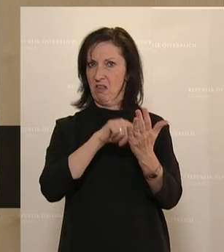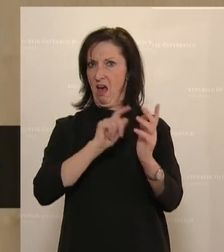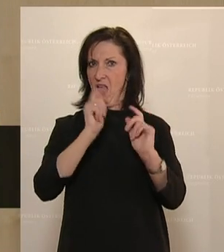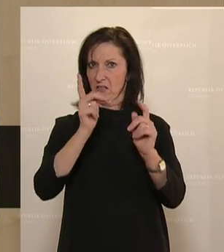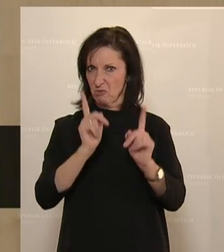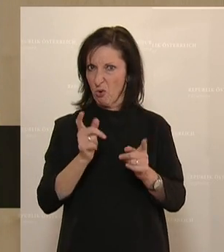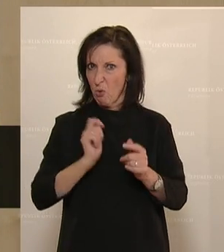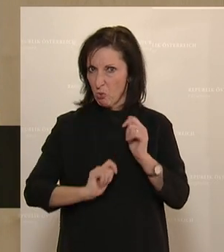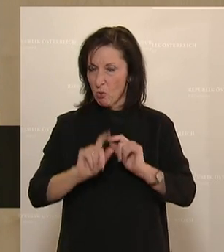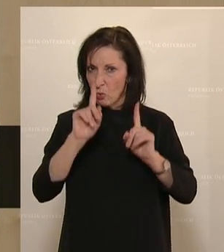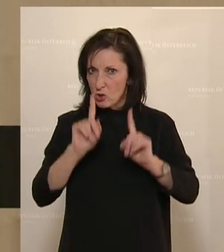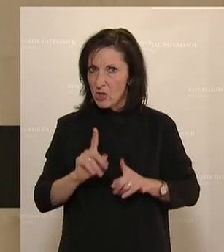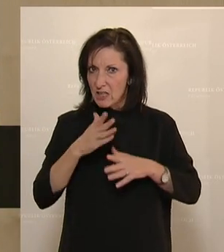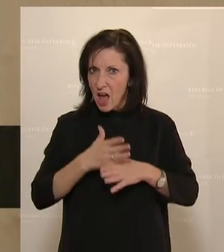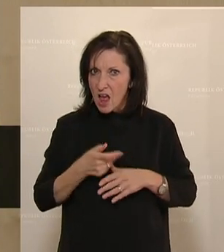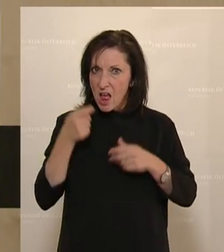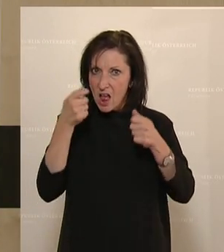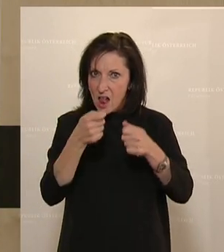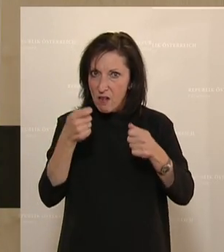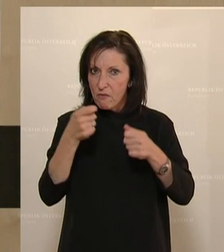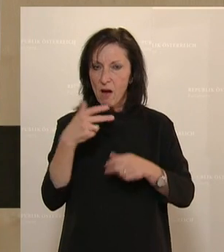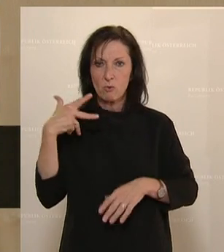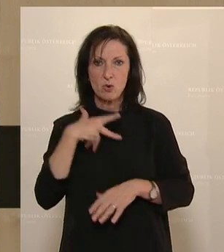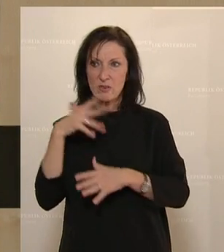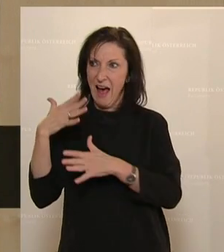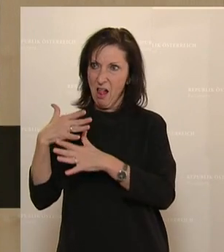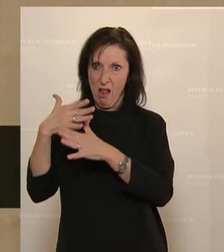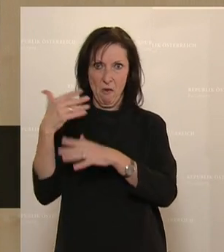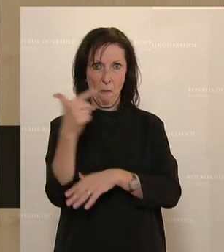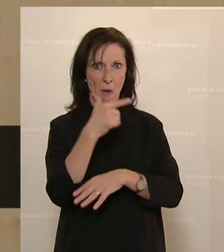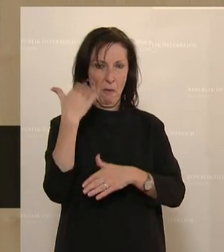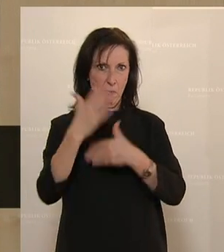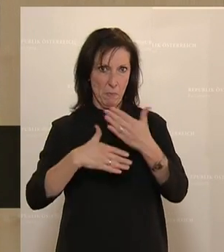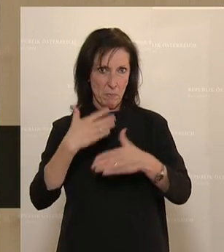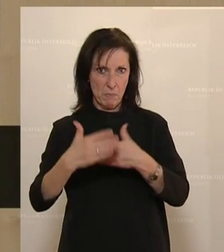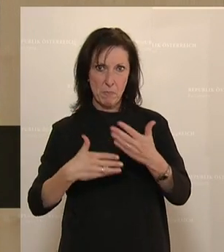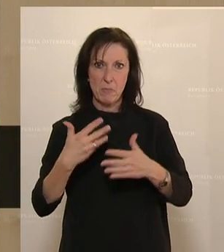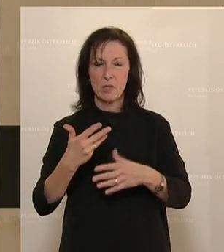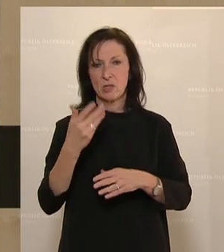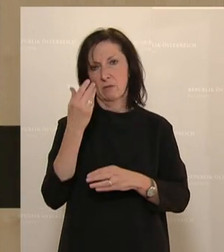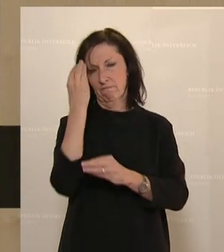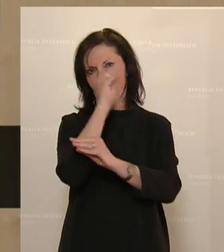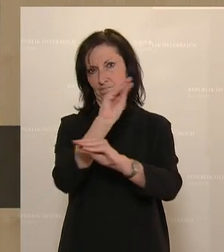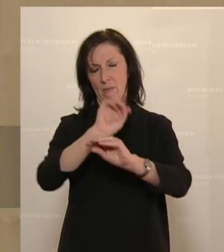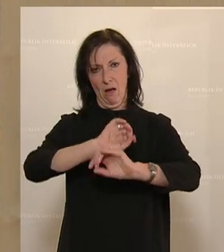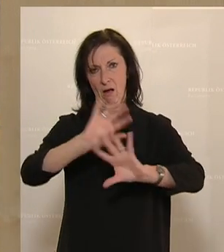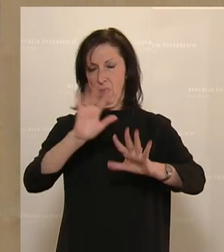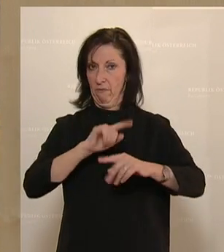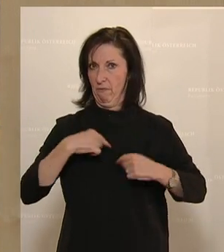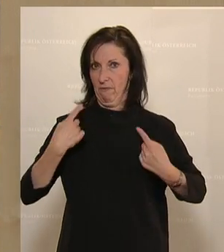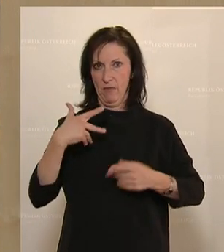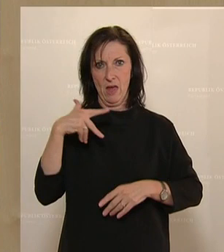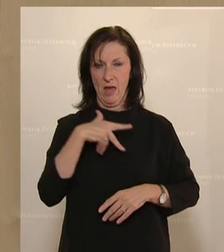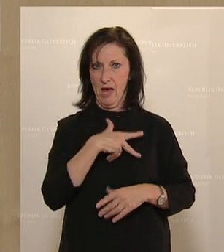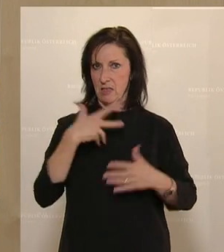Notstandshilfeleistung mit der Sozialhilfe vermischt werden. Denn ich möchte vorweg klarstellen, dass wir als SPÖ